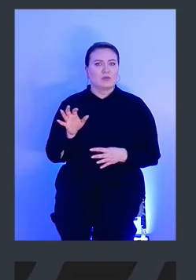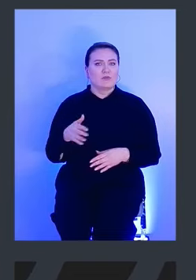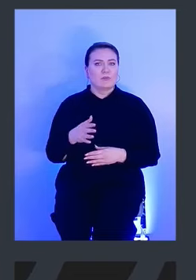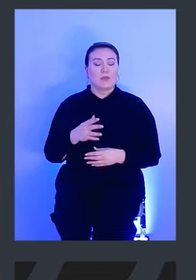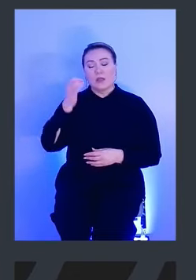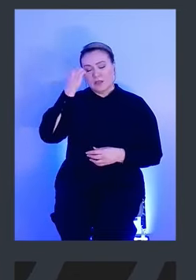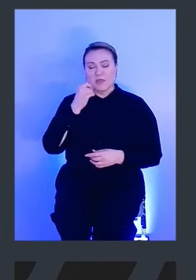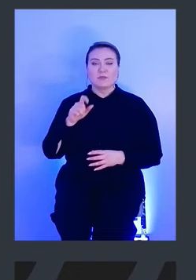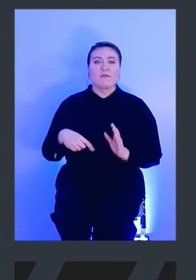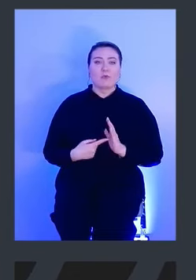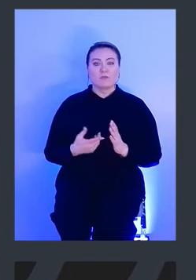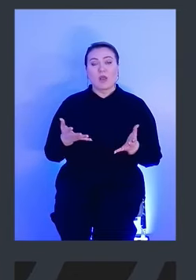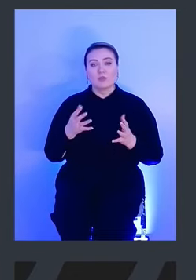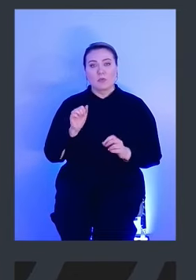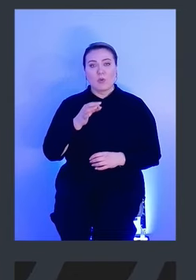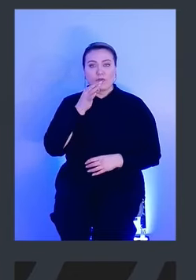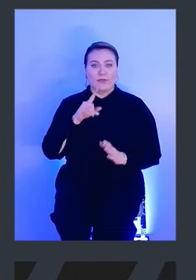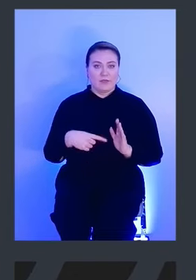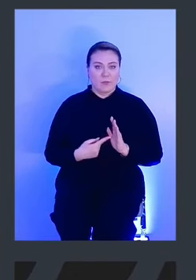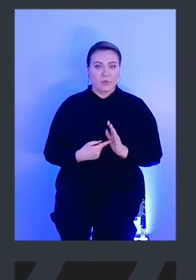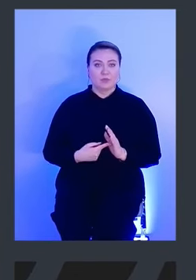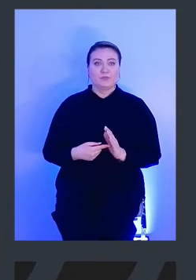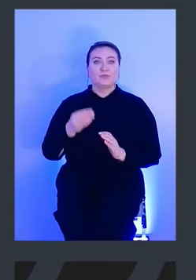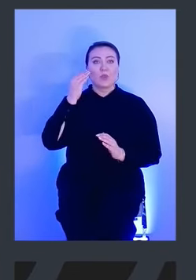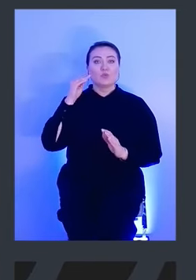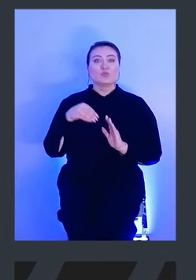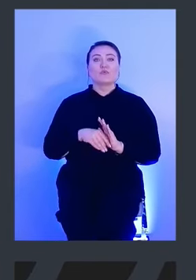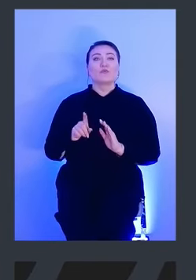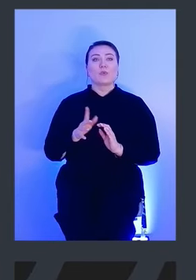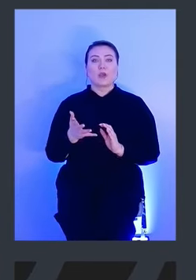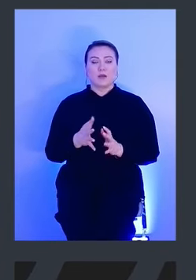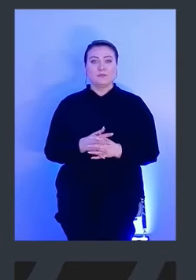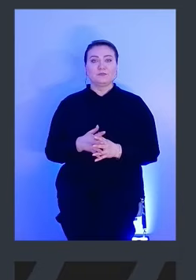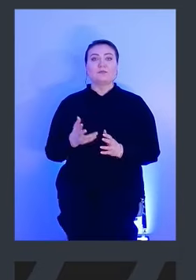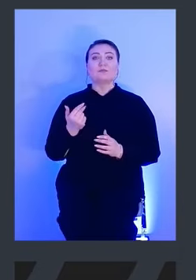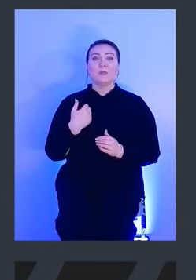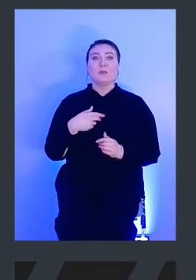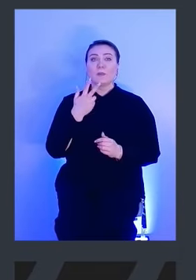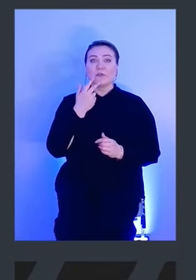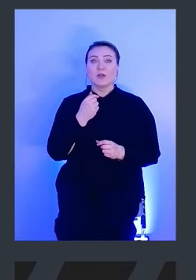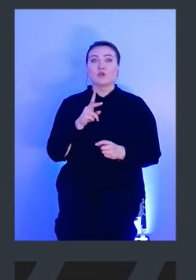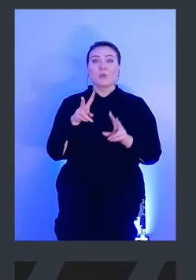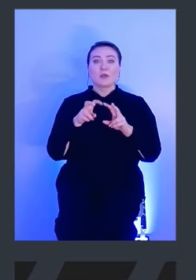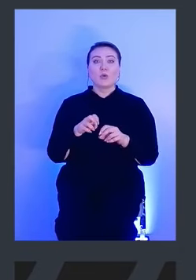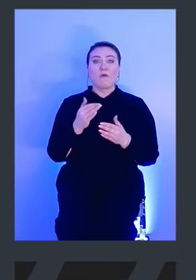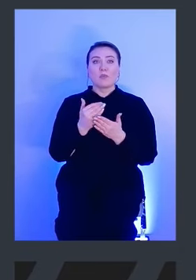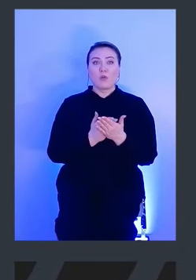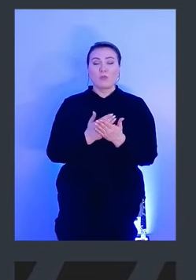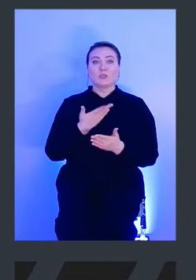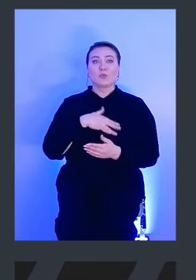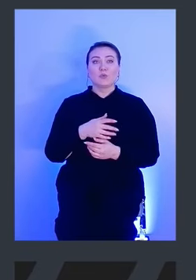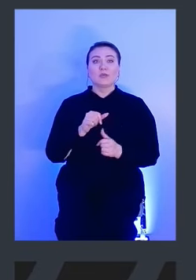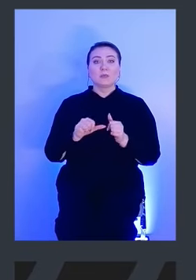Спасибо за вопрос. Да, я, конечно же, могу на него ответить. То есть суть в том, что мы привыкли, что мониторинговые программы, они